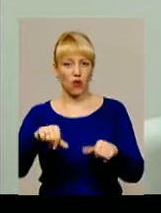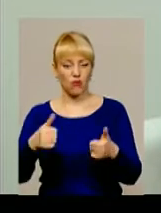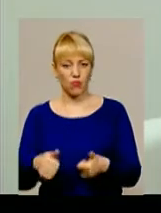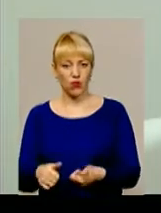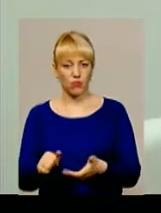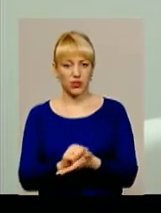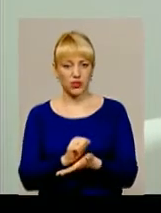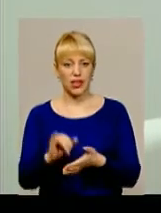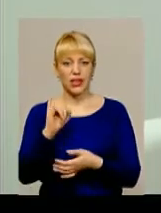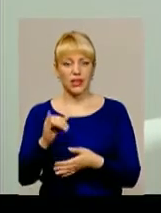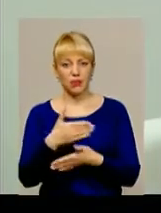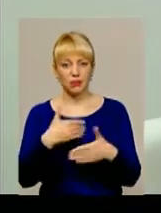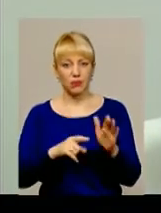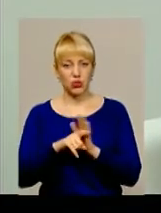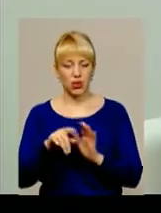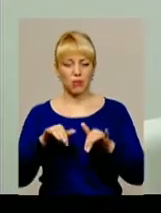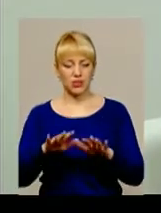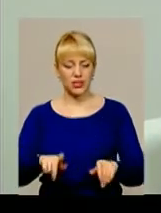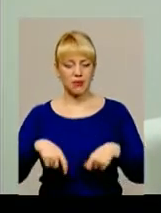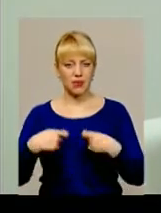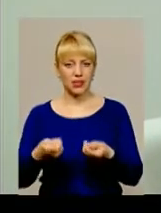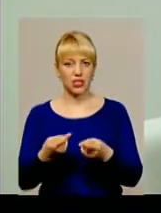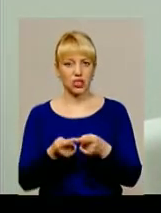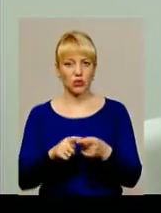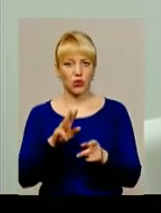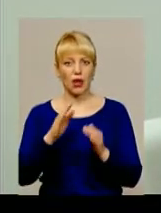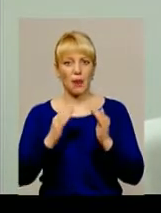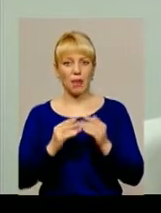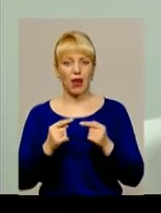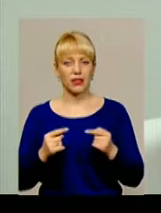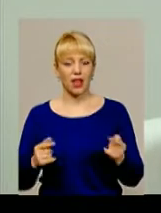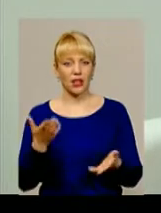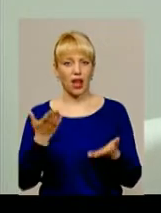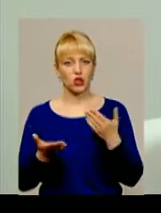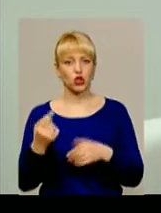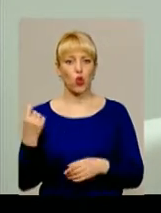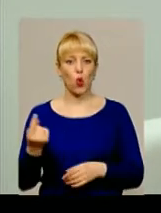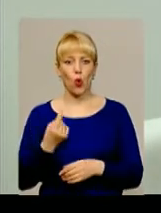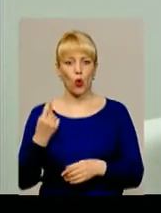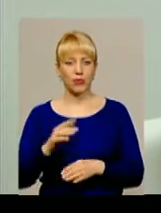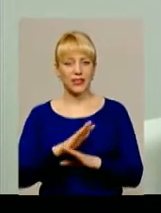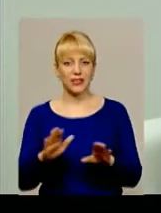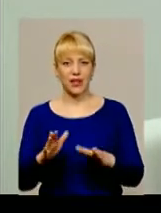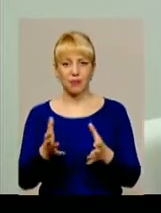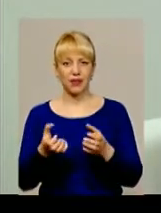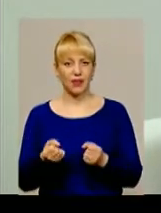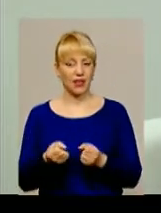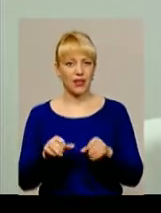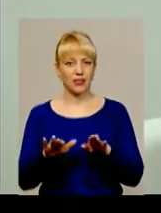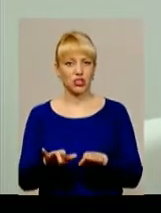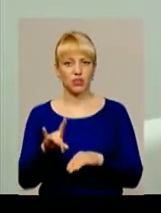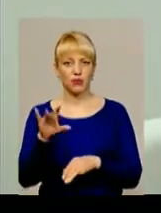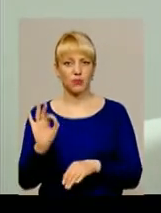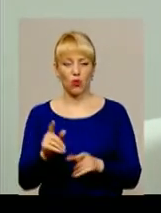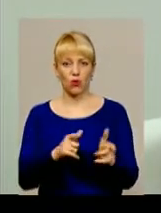І ми запустили процес передачі їм цього майна. Якщо область не прийняла рішення про